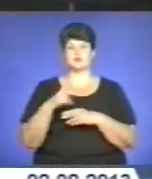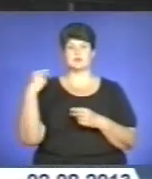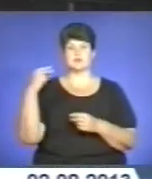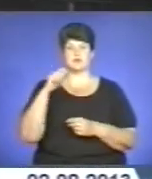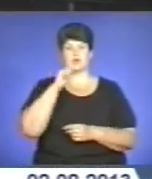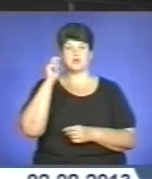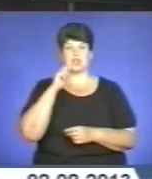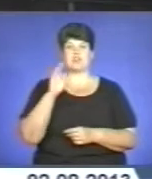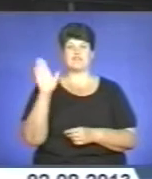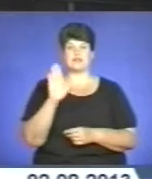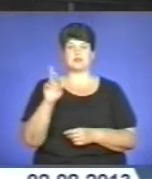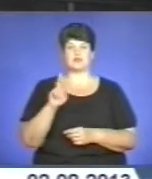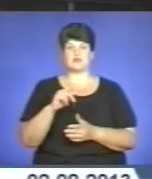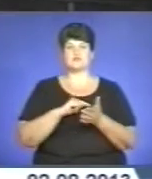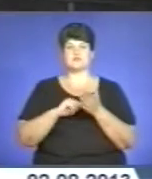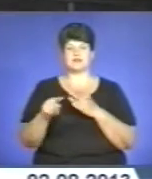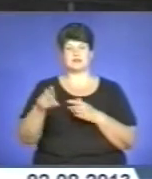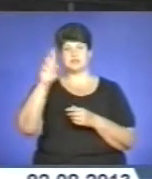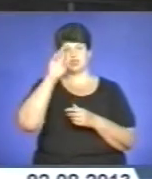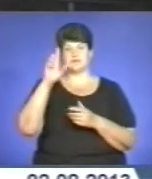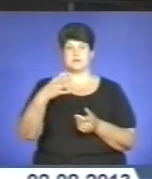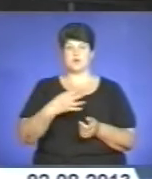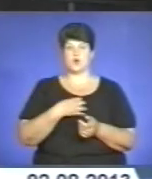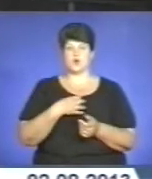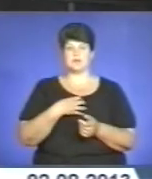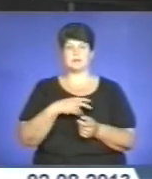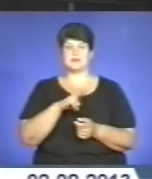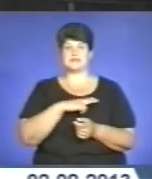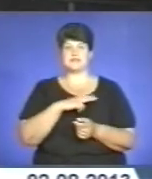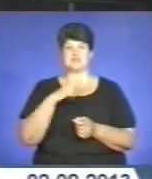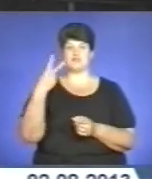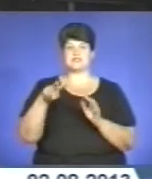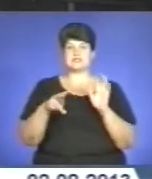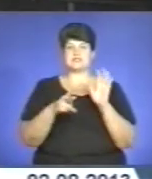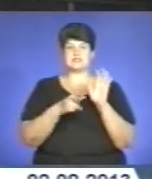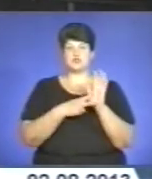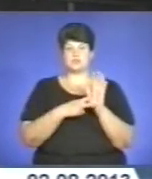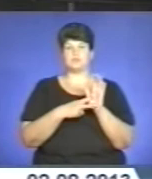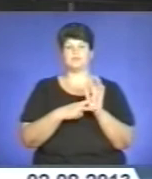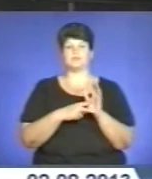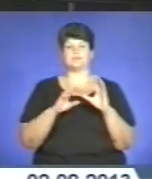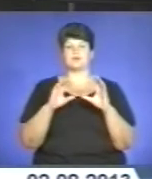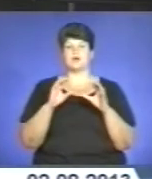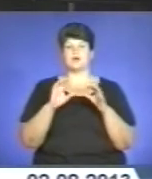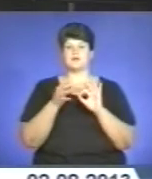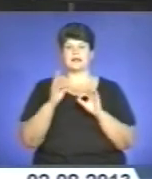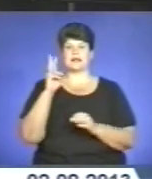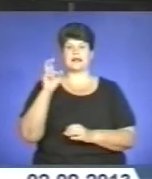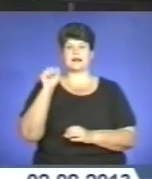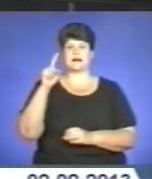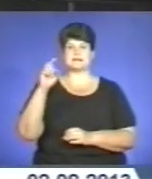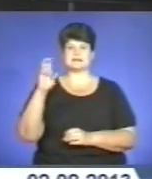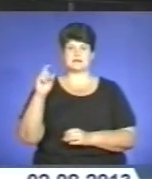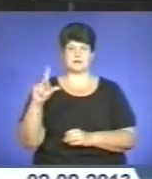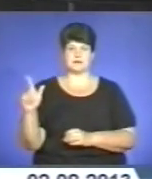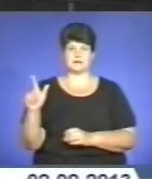України Віктора Януковича, відзначено державними нагородами призерів 27-ї Всесвітньої літньої універсіади в Казані та їх тренерів.